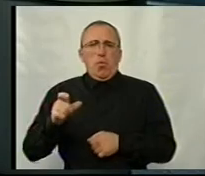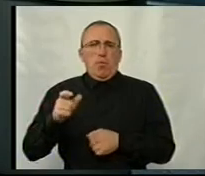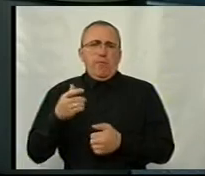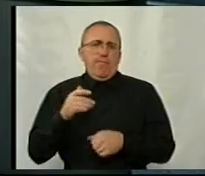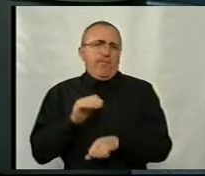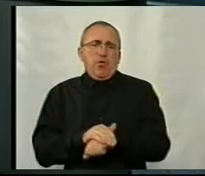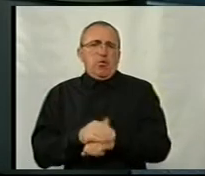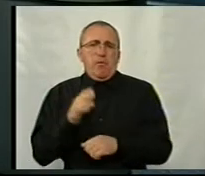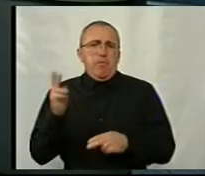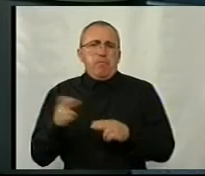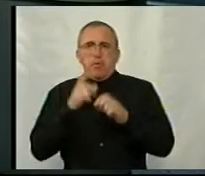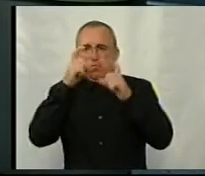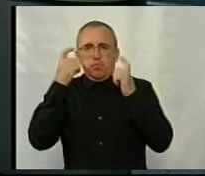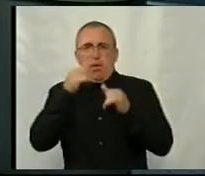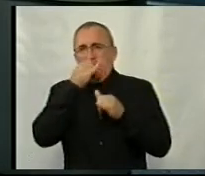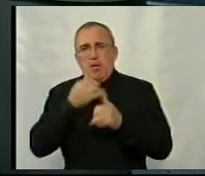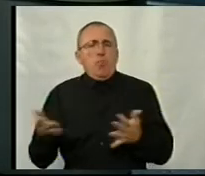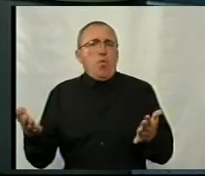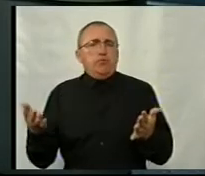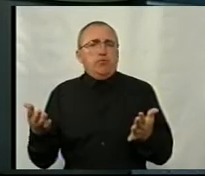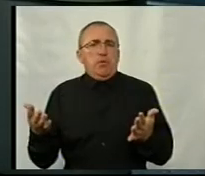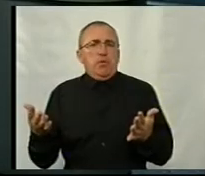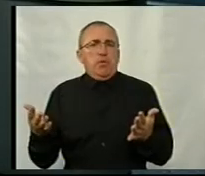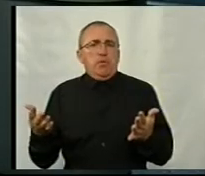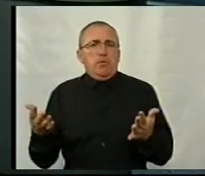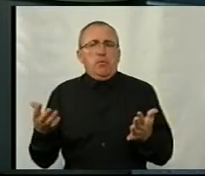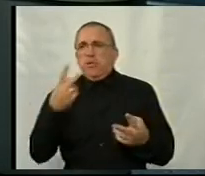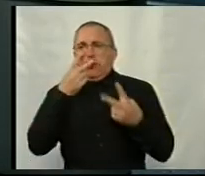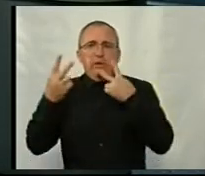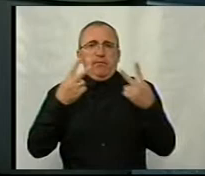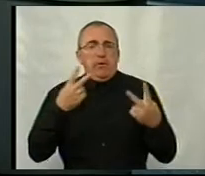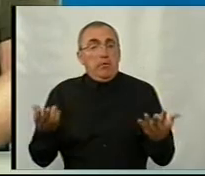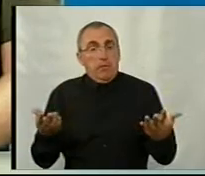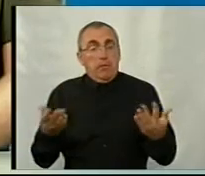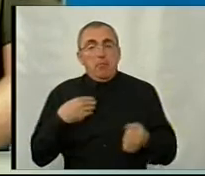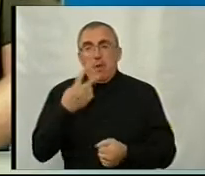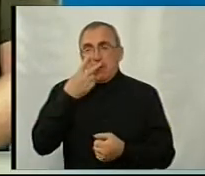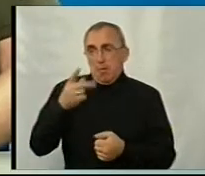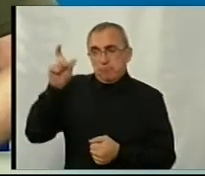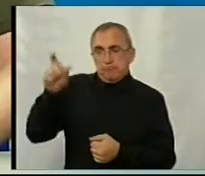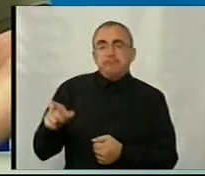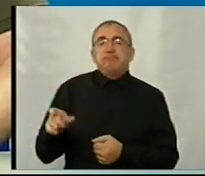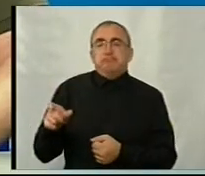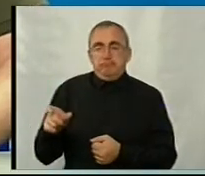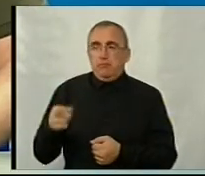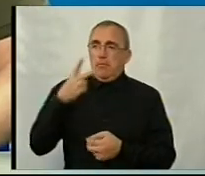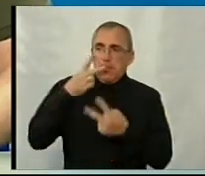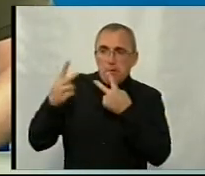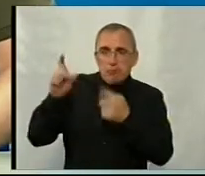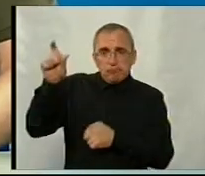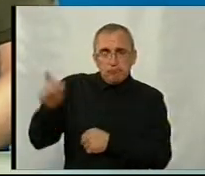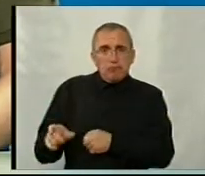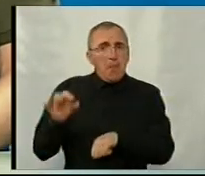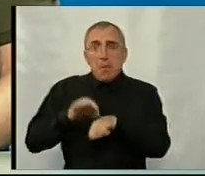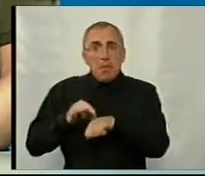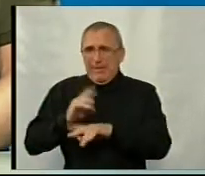без окулярів не може дивитися. Ми дивимося на таких. Дивимося, раз, не